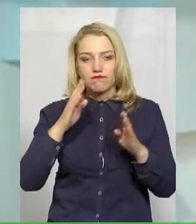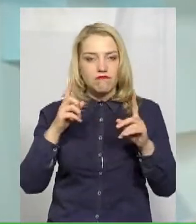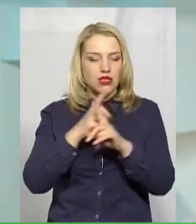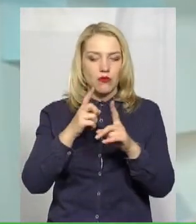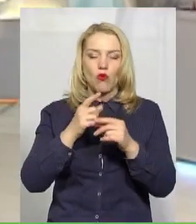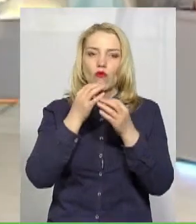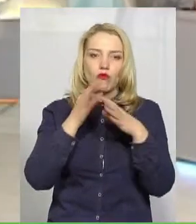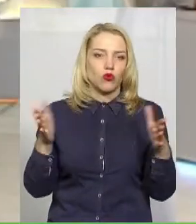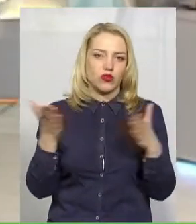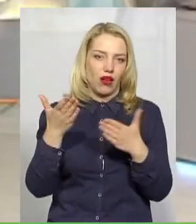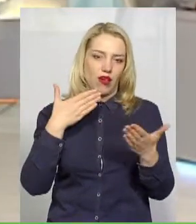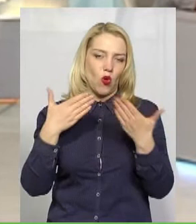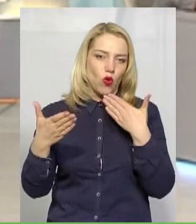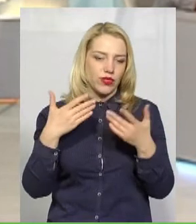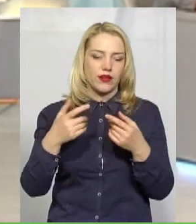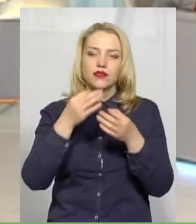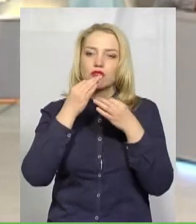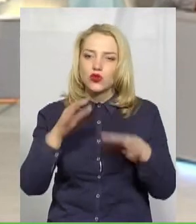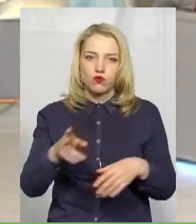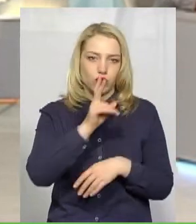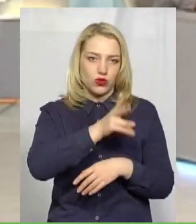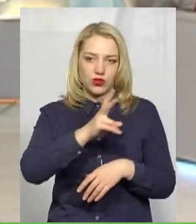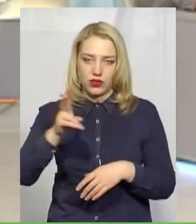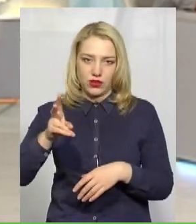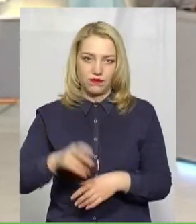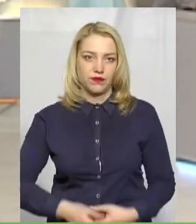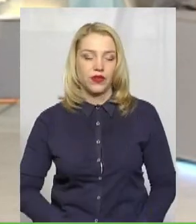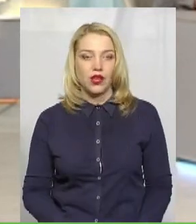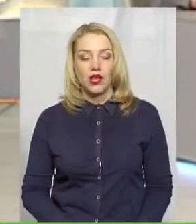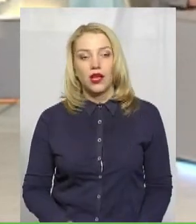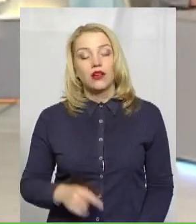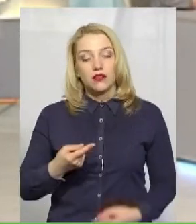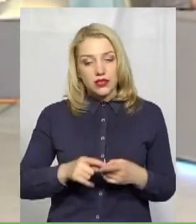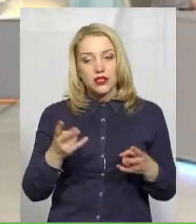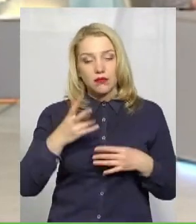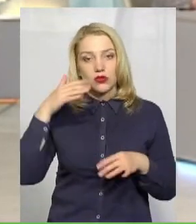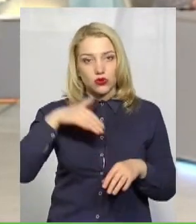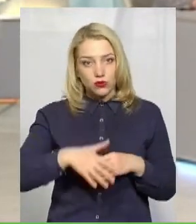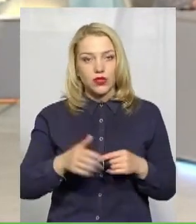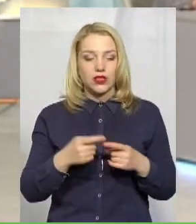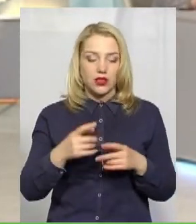Це в першу чергу має розуміти кожен і застосовувати певні міри.